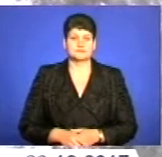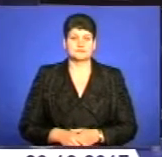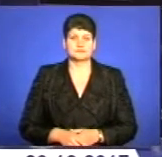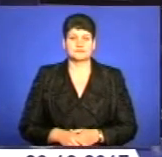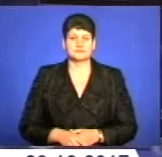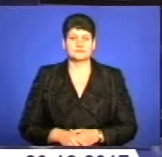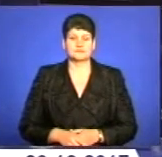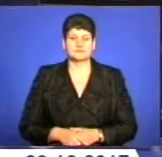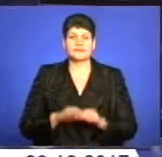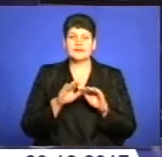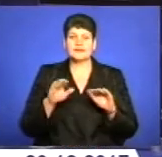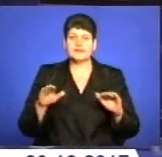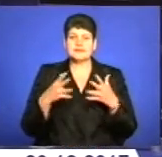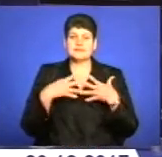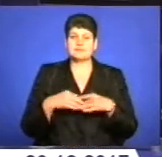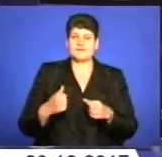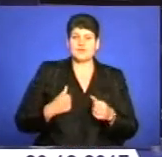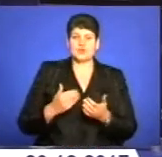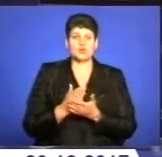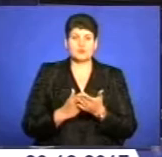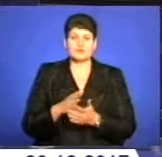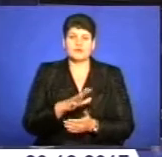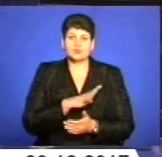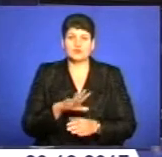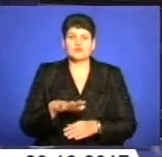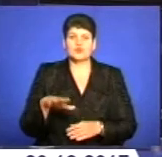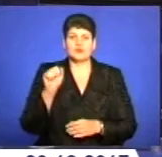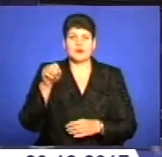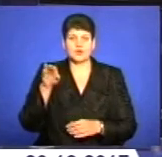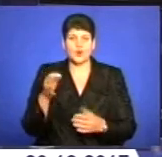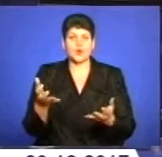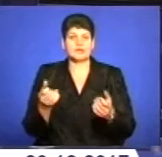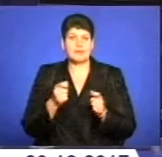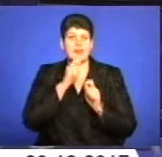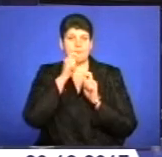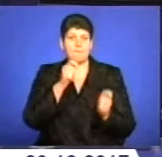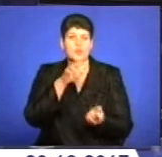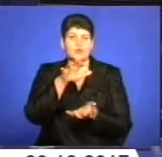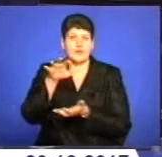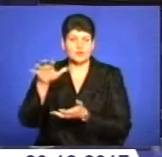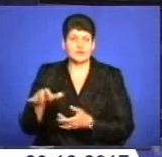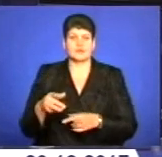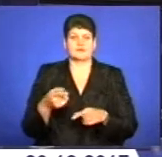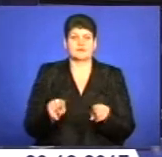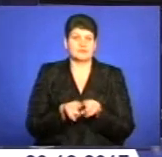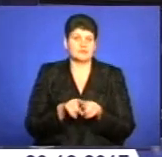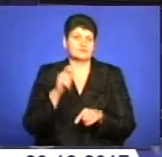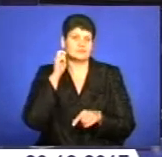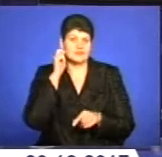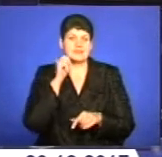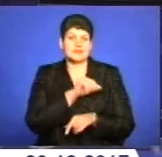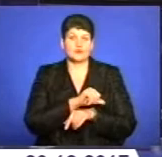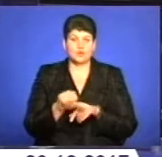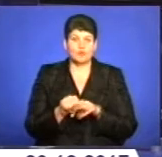Дітки із сімей військовослужбовців, які перебували в зоні АТО, отримали подарунки від ровесників із-за кордону. Подарунки